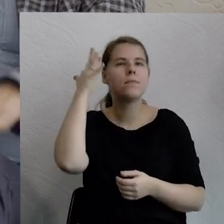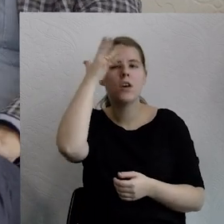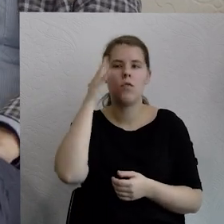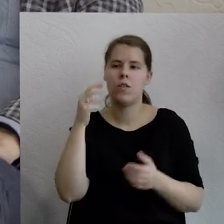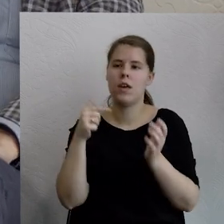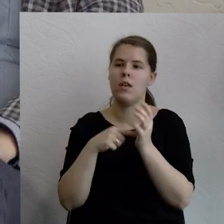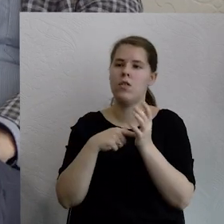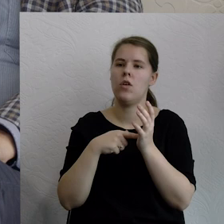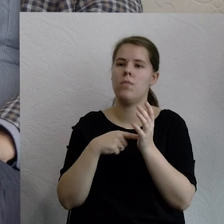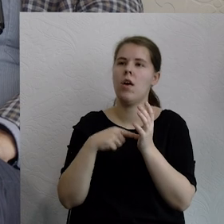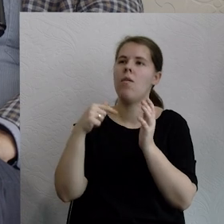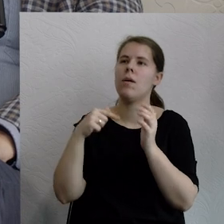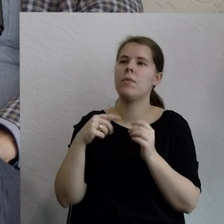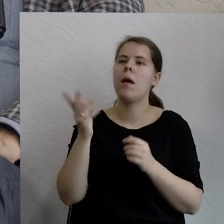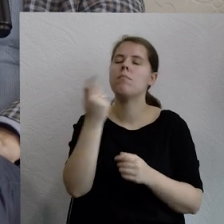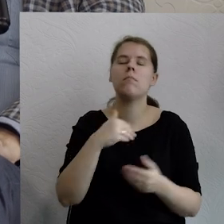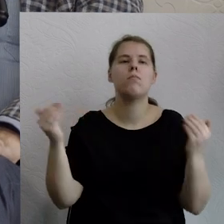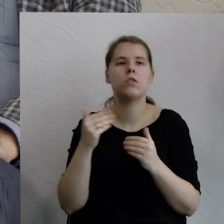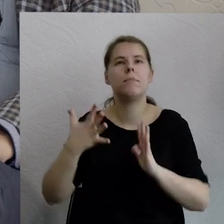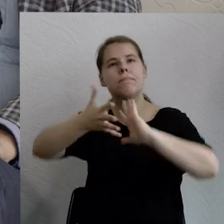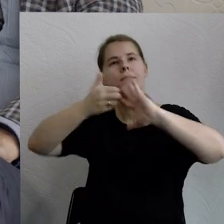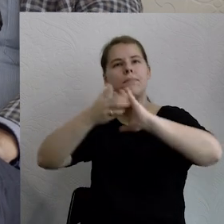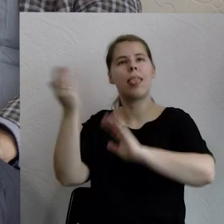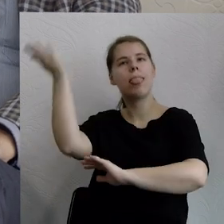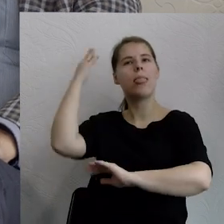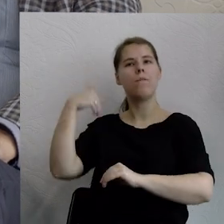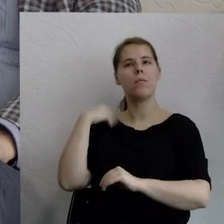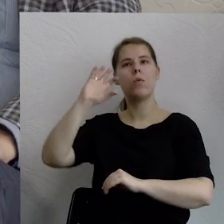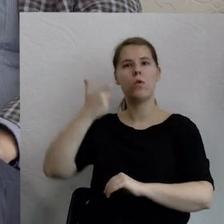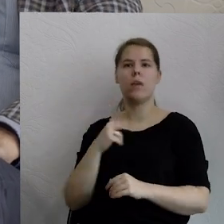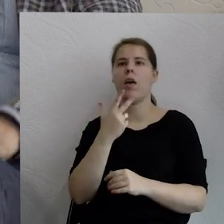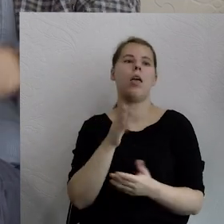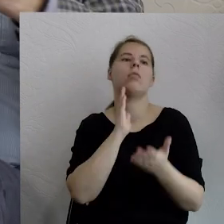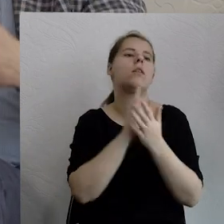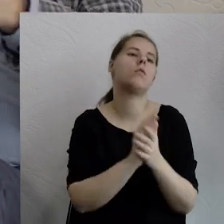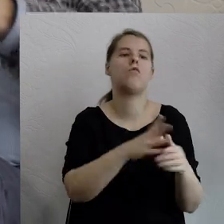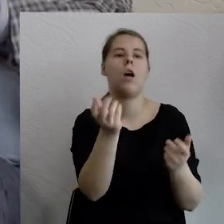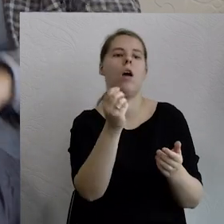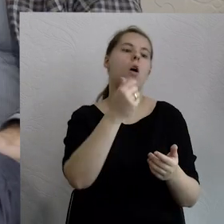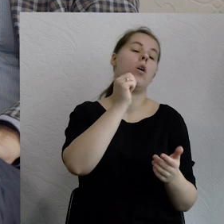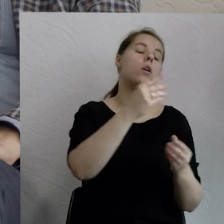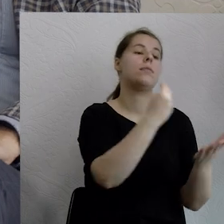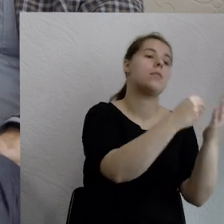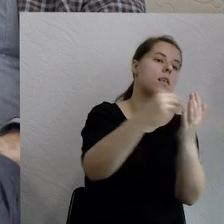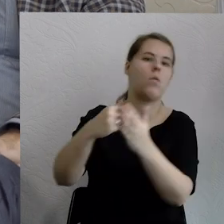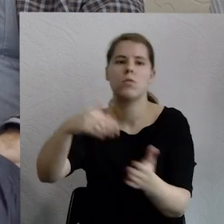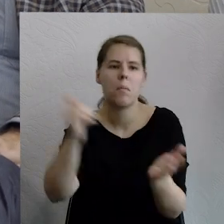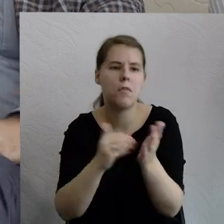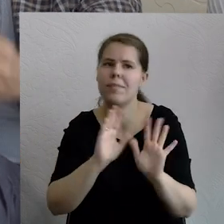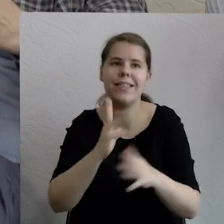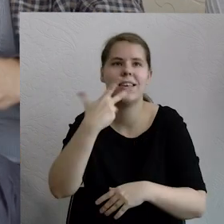nierealne, też inne doświadczenie, jeżeli, na którym ja bym budował właśnie tę